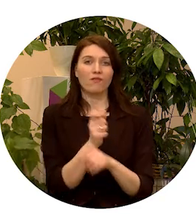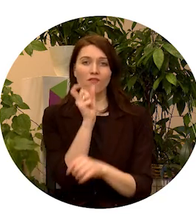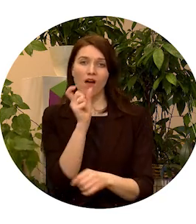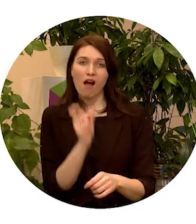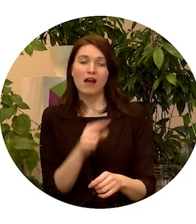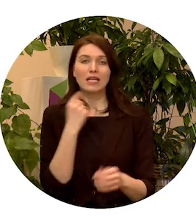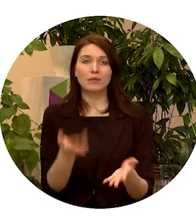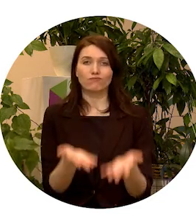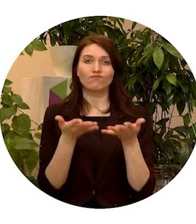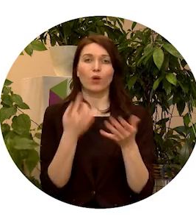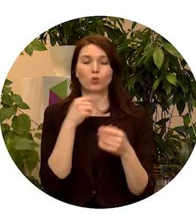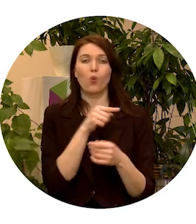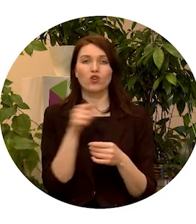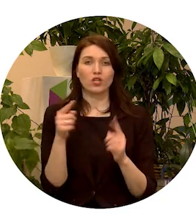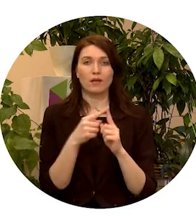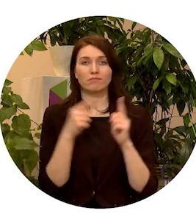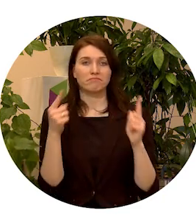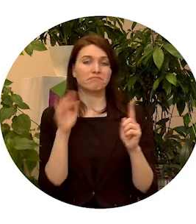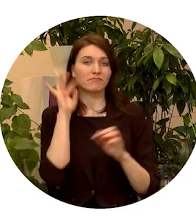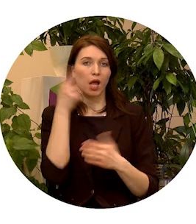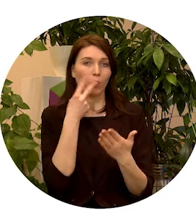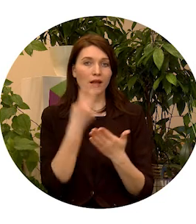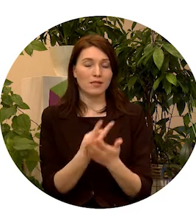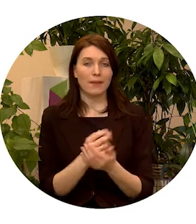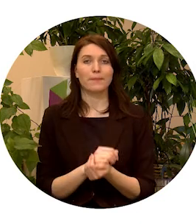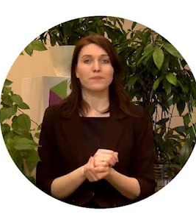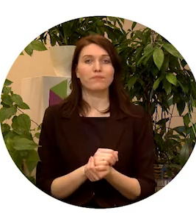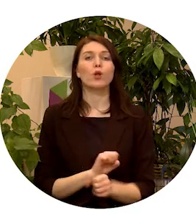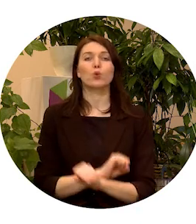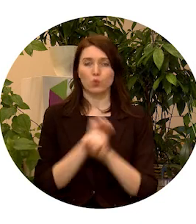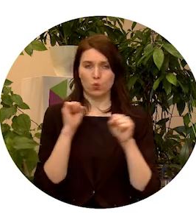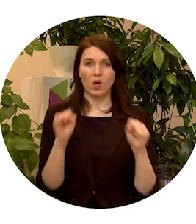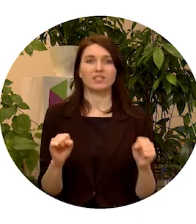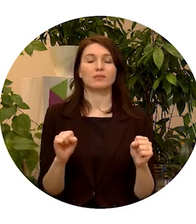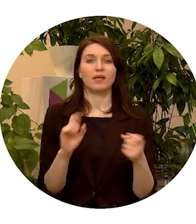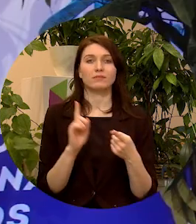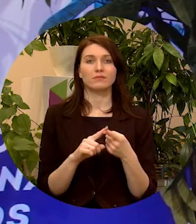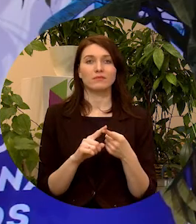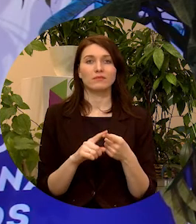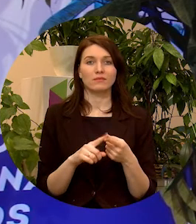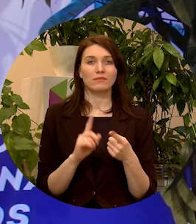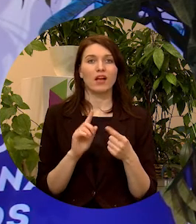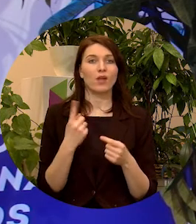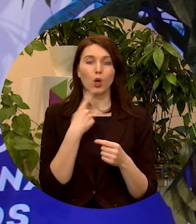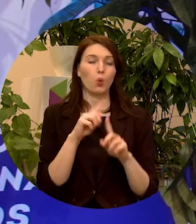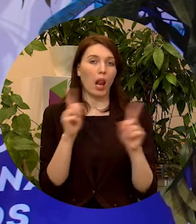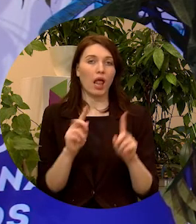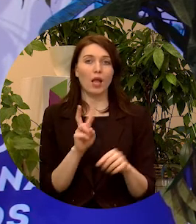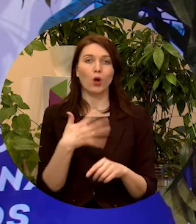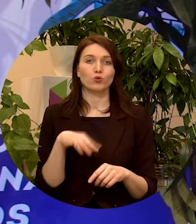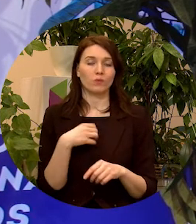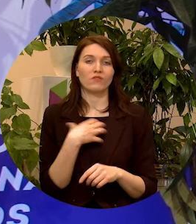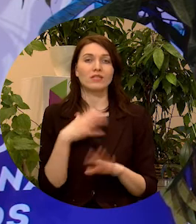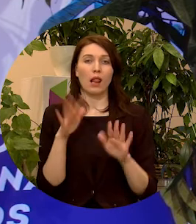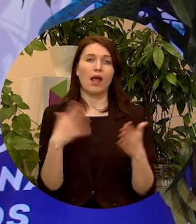es vēlētos izcelt no šīm vīzijām, būtu noteikti drosme, drosme kā viena no lietām, kas mums ir